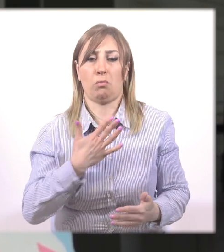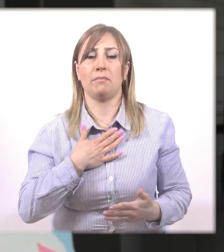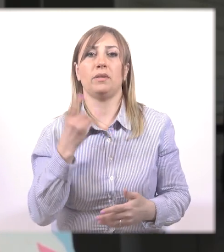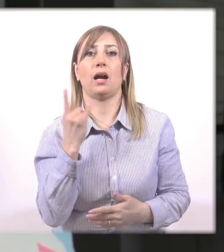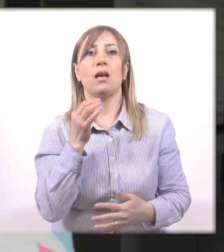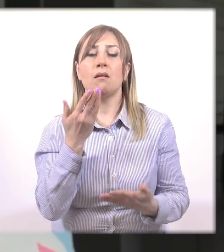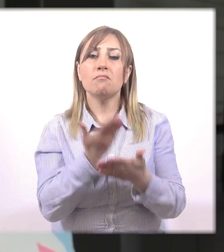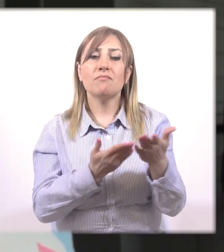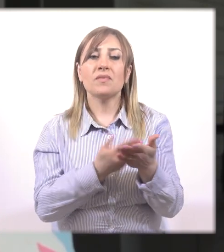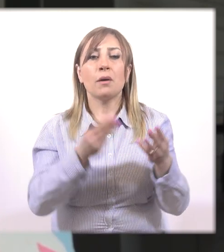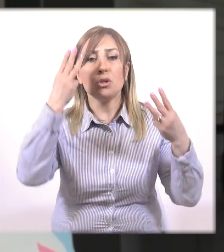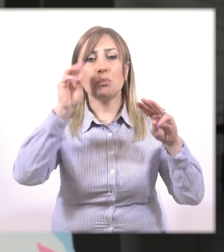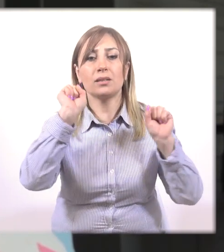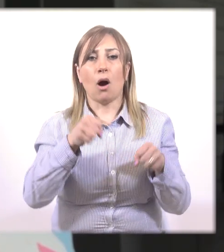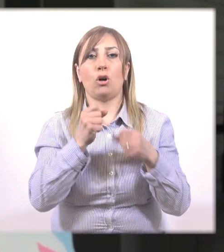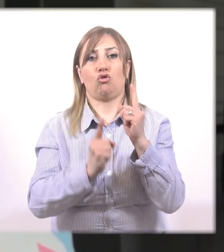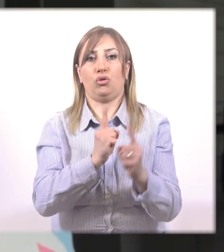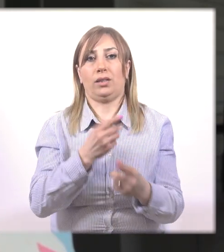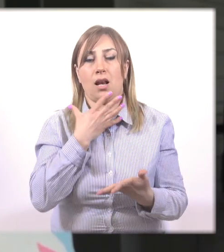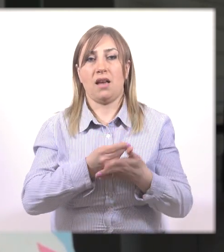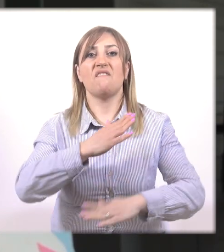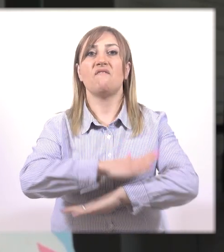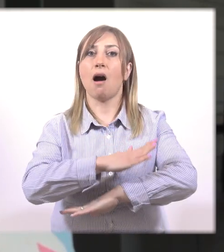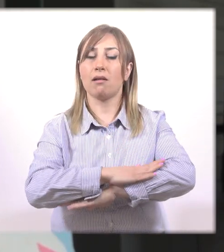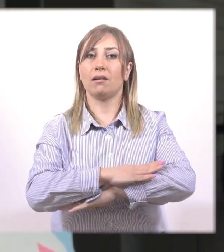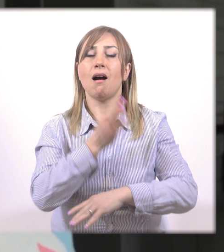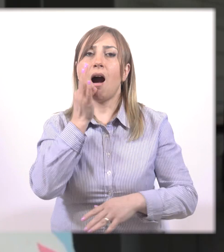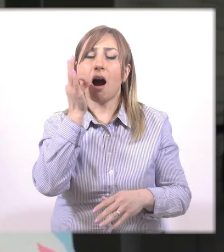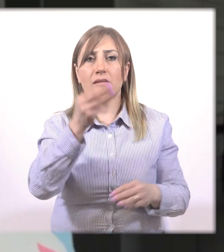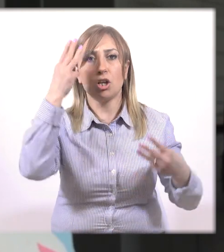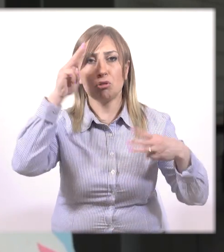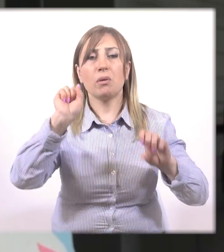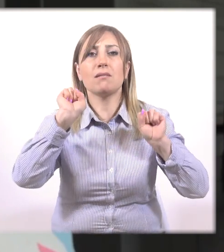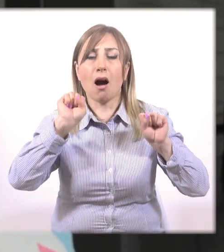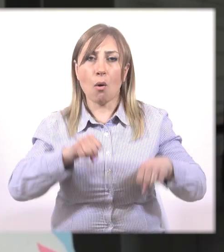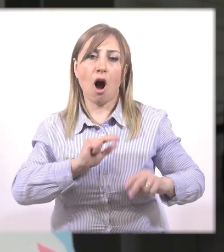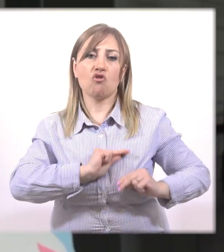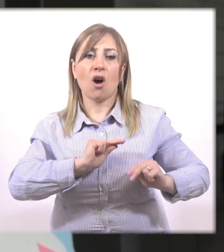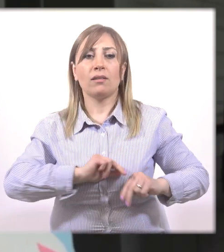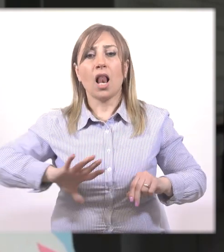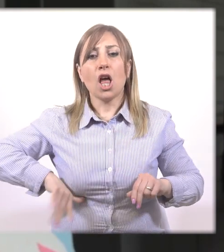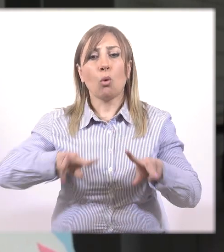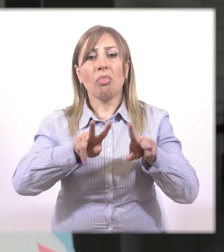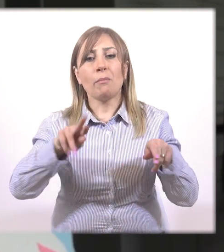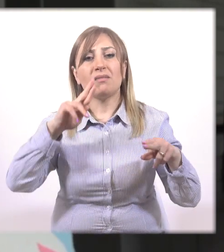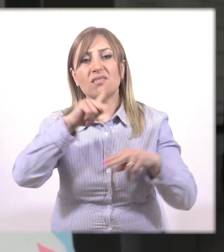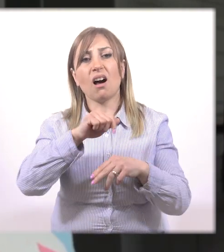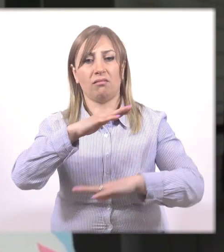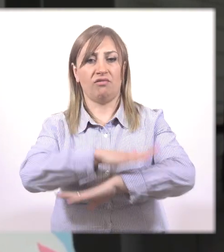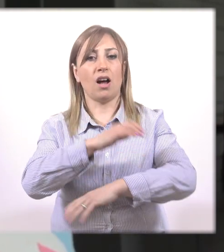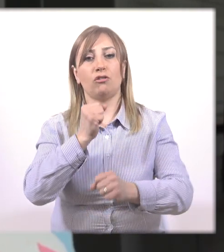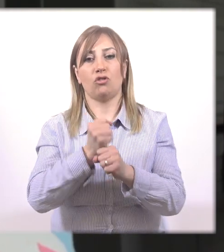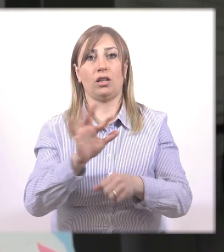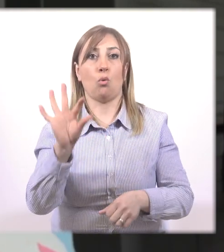երեխայից, ասենք թե ինչպես ինքը կարող է շտկել իր վարքը։ Ասենք, ինչպես կարող է աշխատել հետագայում